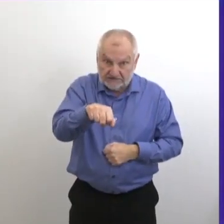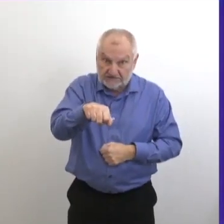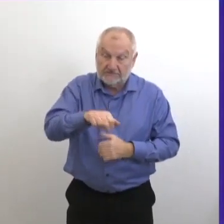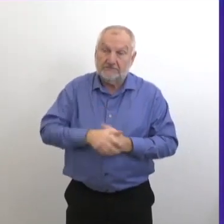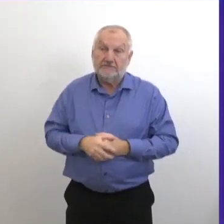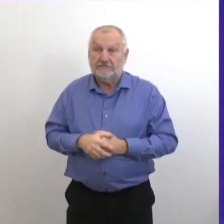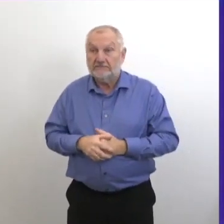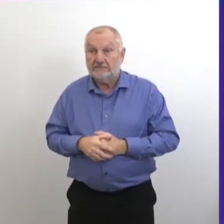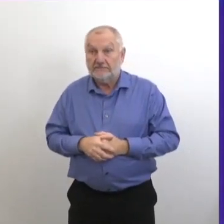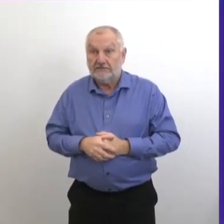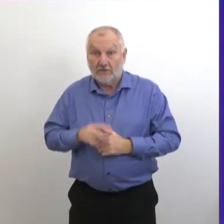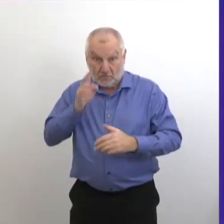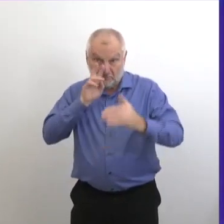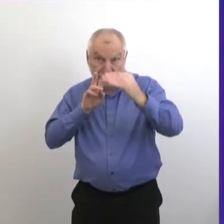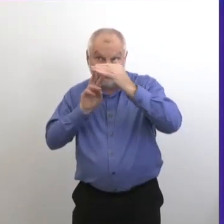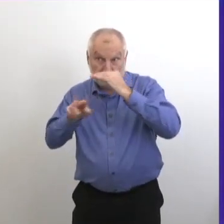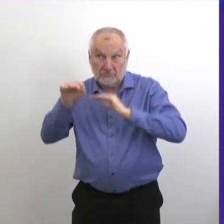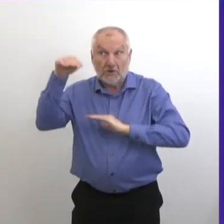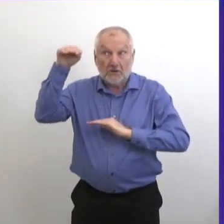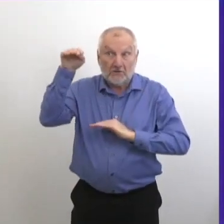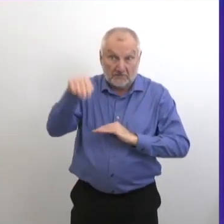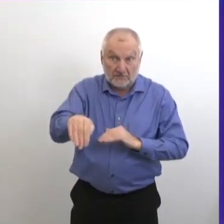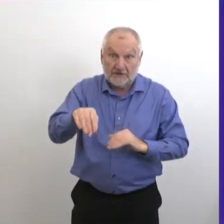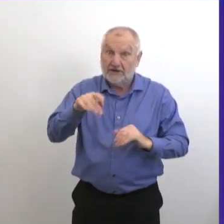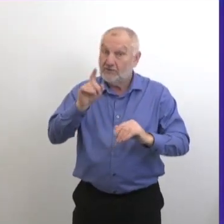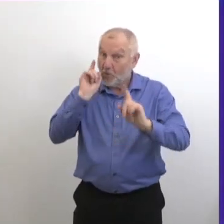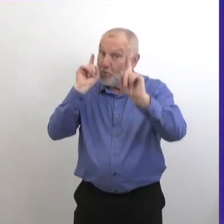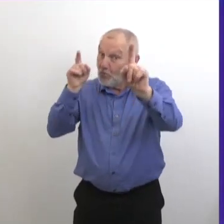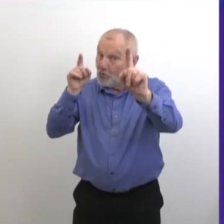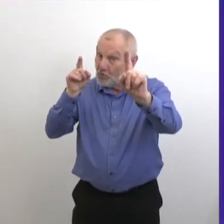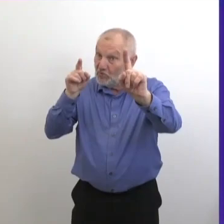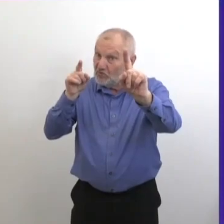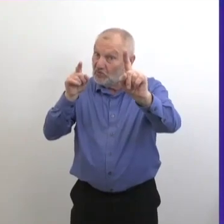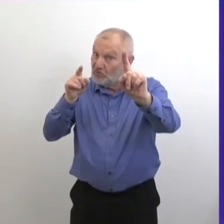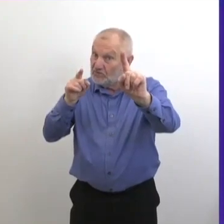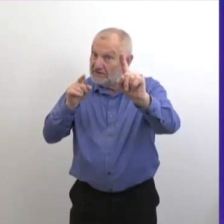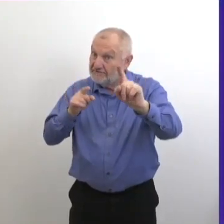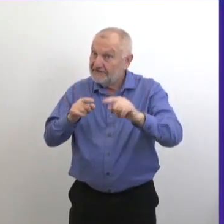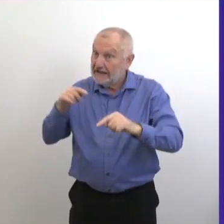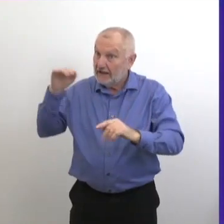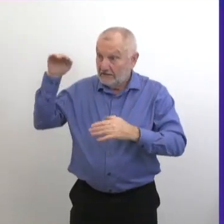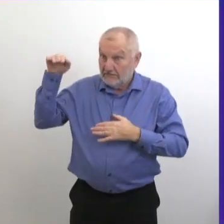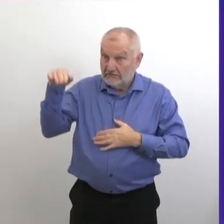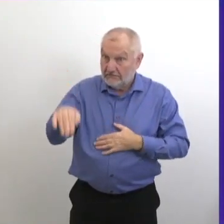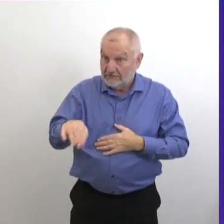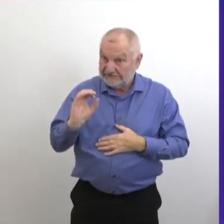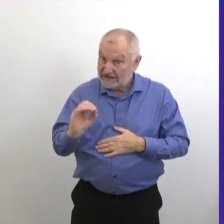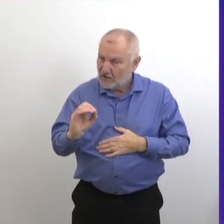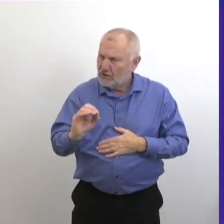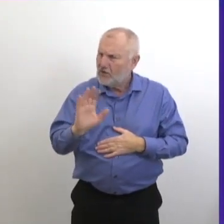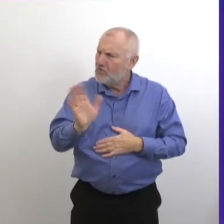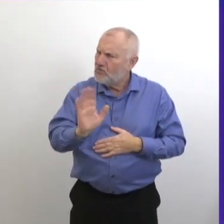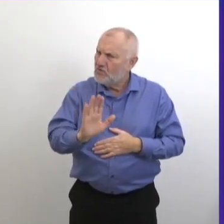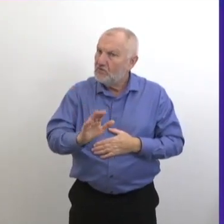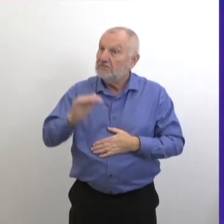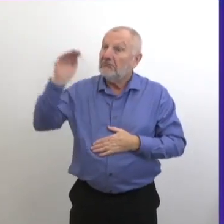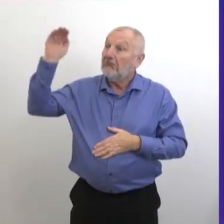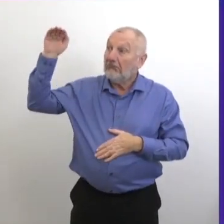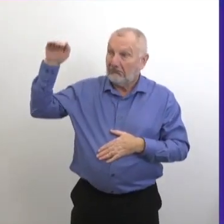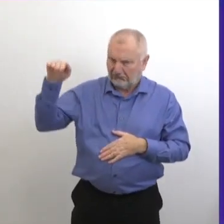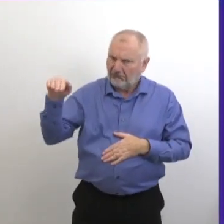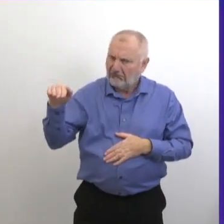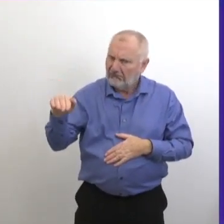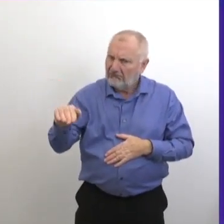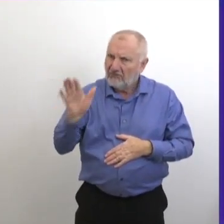espérait que les chiffres allaient baisser plus que ça. C'était l'objectif. Ce n pas qu'on allait complètement éradiquer la maladie, mais on espérait pouvoir